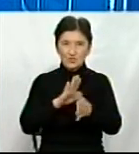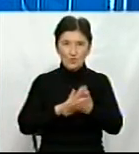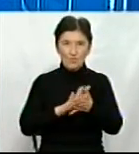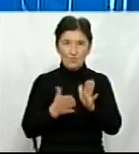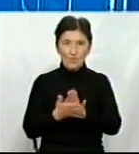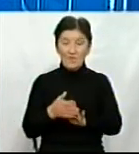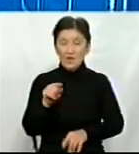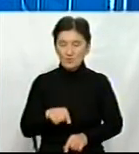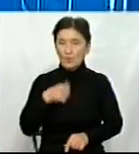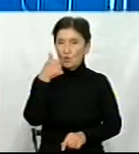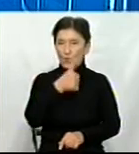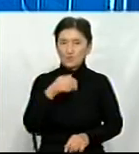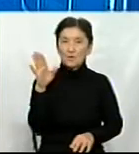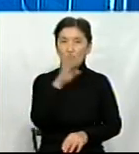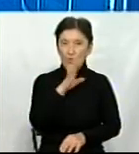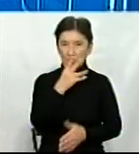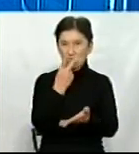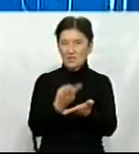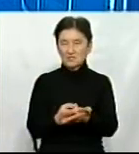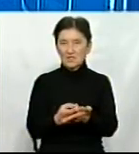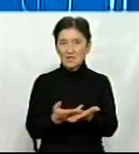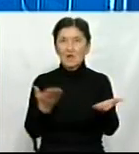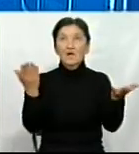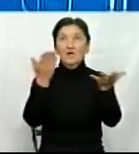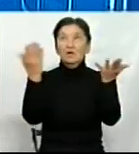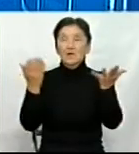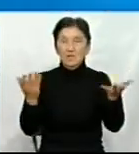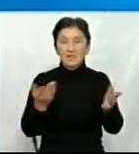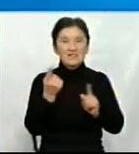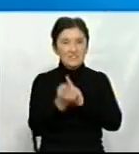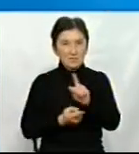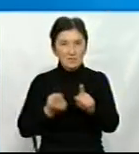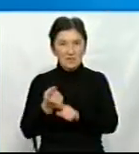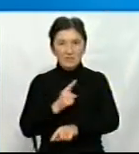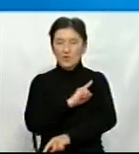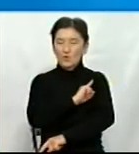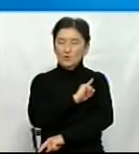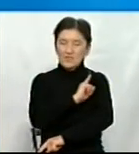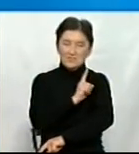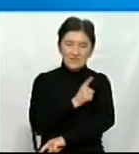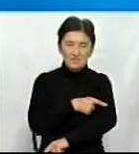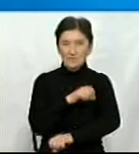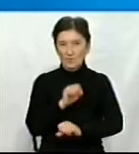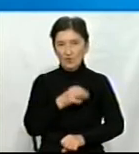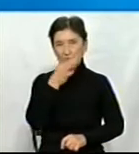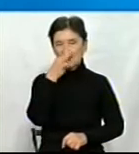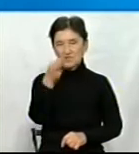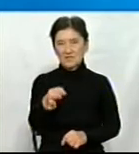цьому році показала, що ці зміни кліматичні відбуваються дуже інтенсивно. Я вам скажу такі дві цифри.